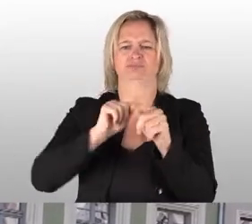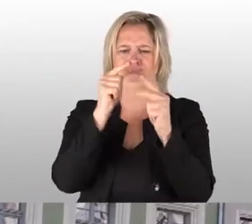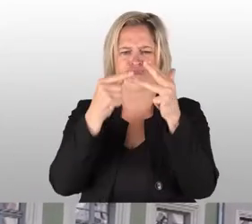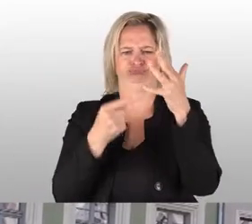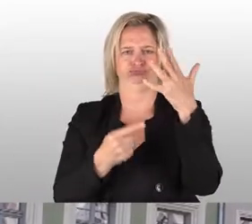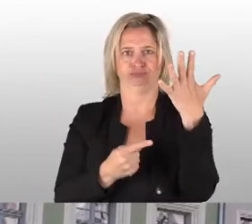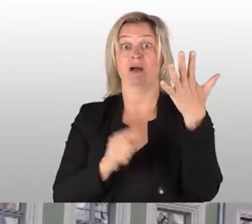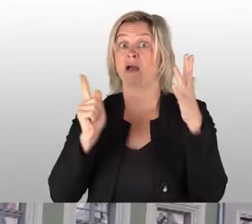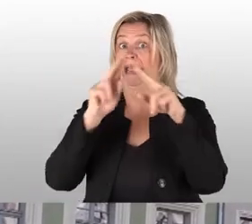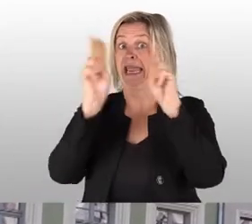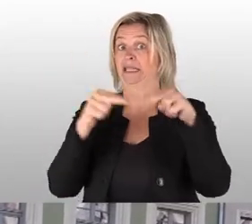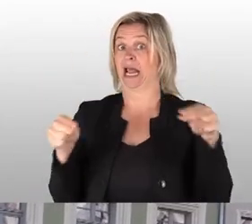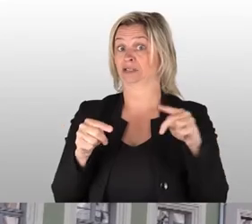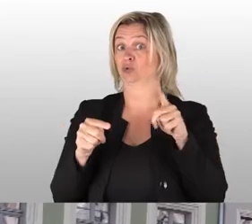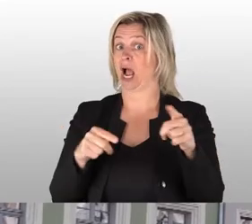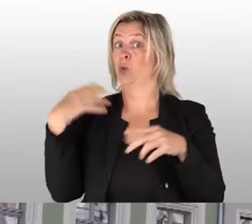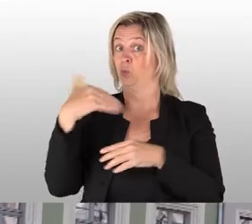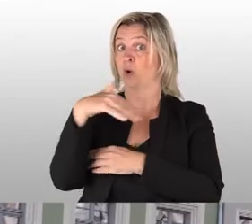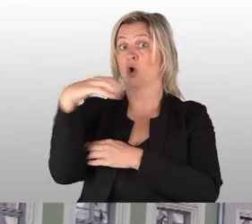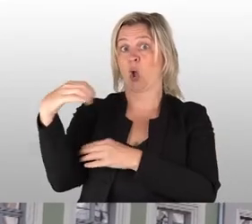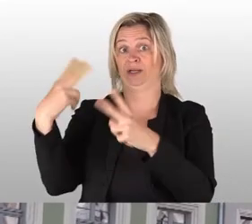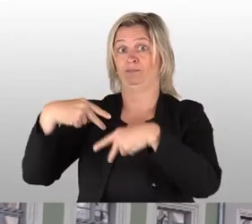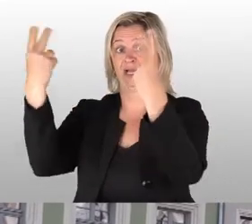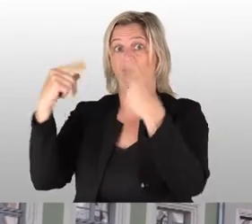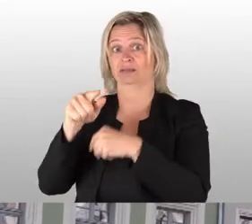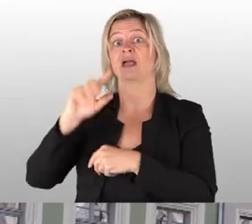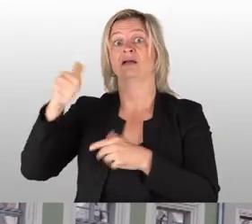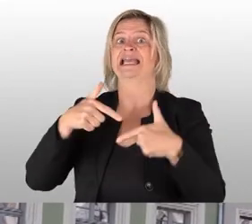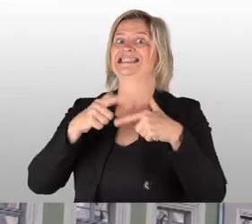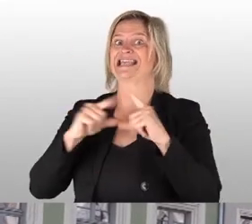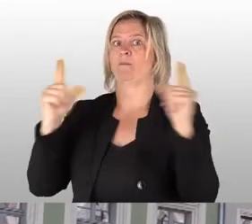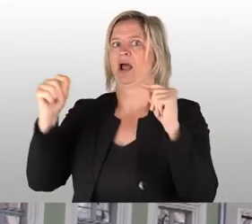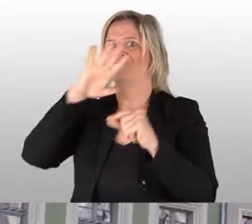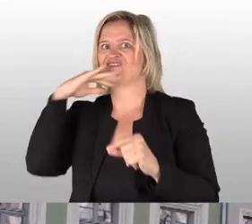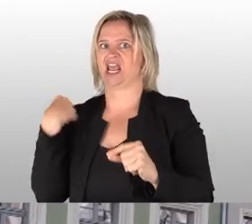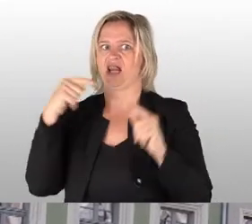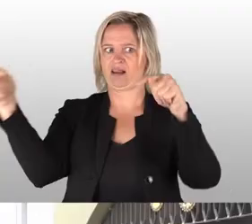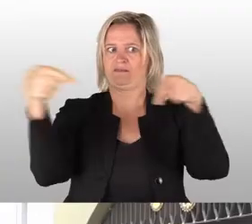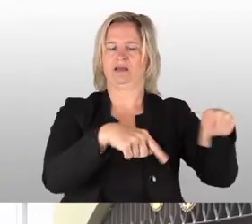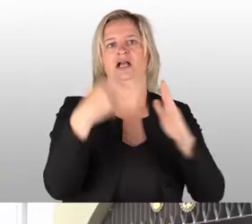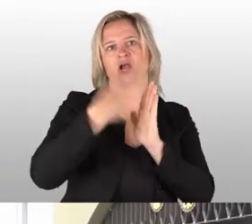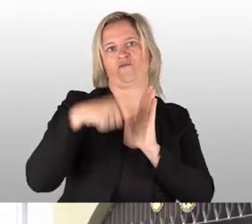Naja, das ist eine ganze Liste. Und auch international sind sie vertreten. Großabnehmer nach wie vor die Japaner.